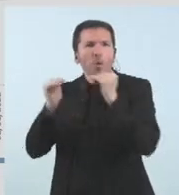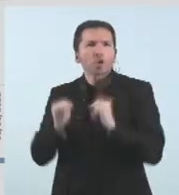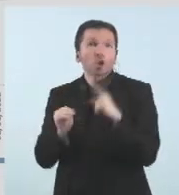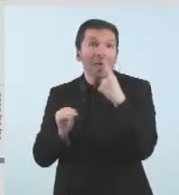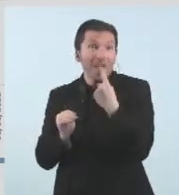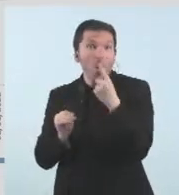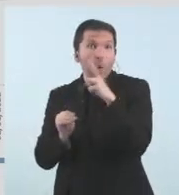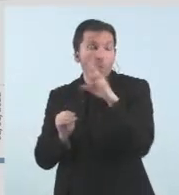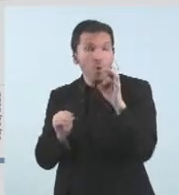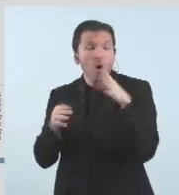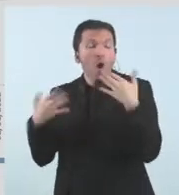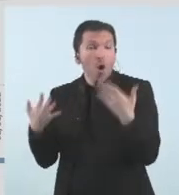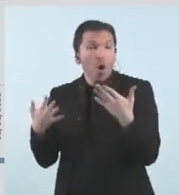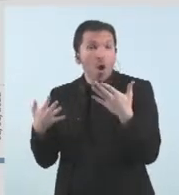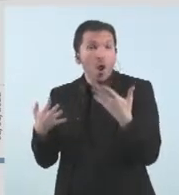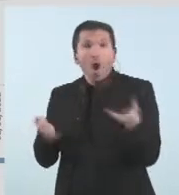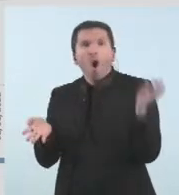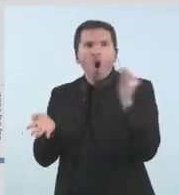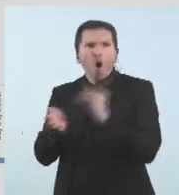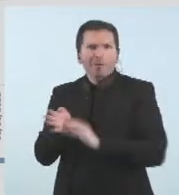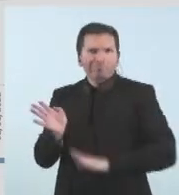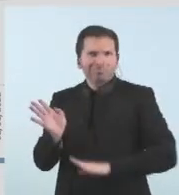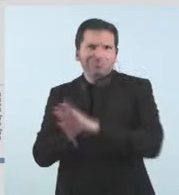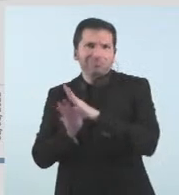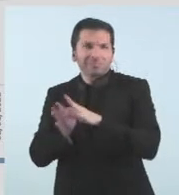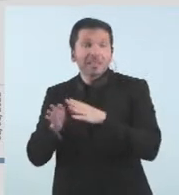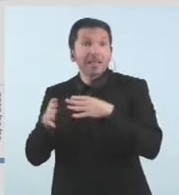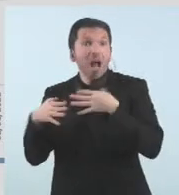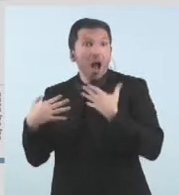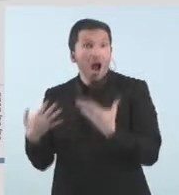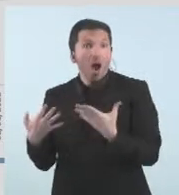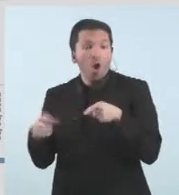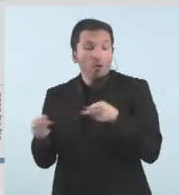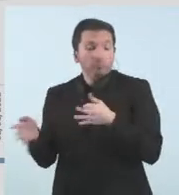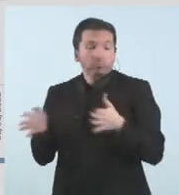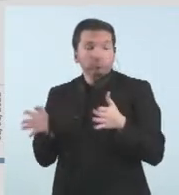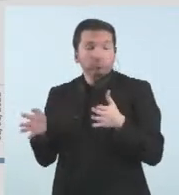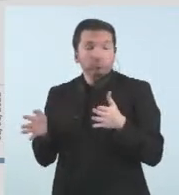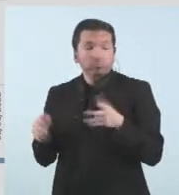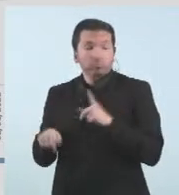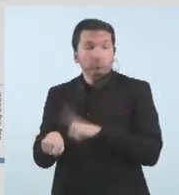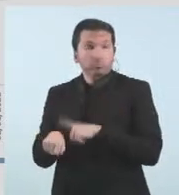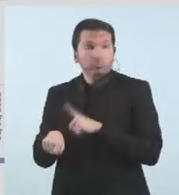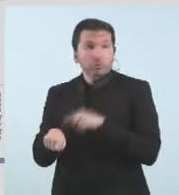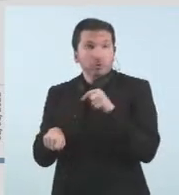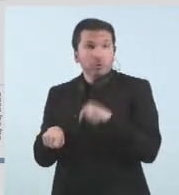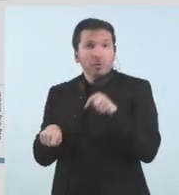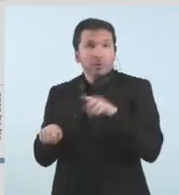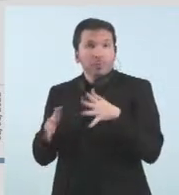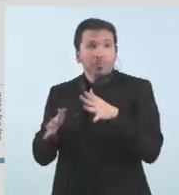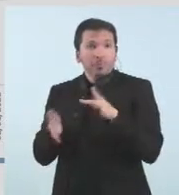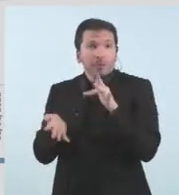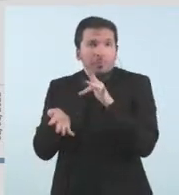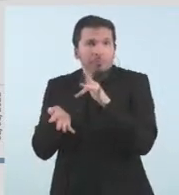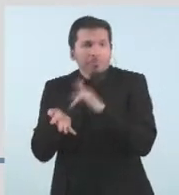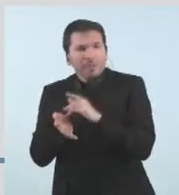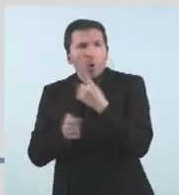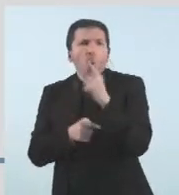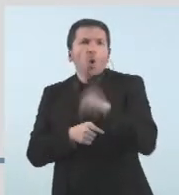de cop ens torna a pujar, i en aquests moments ara s'ha situat a dada d'avui a 1,27.